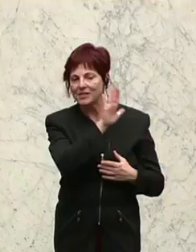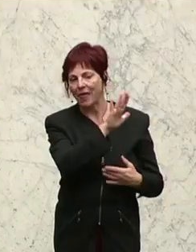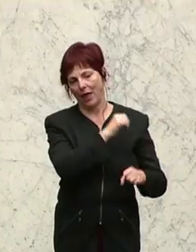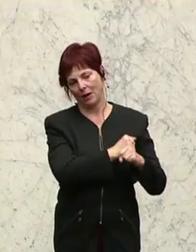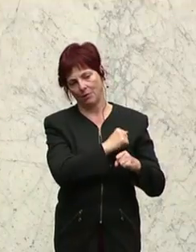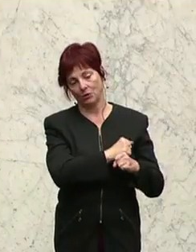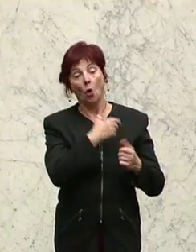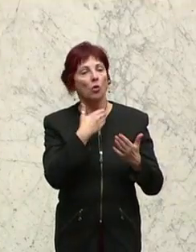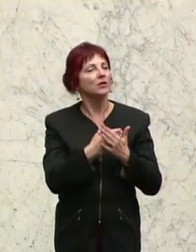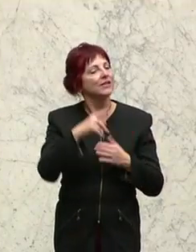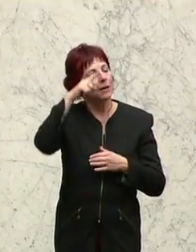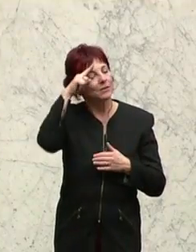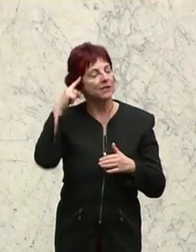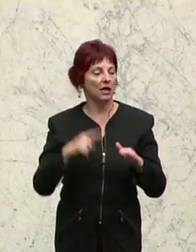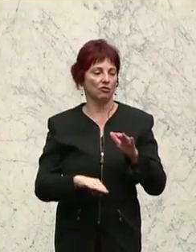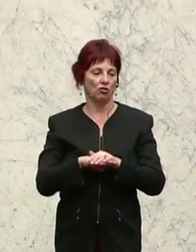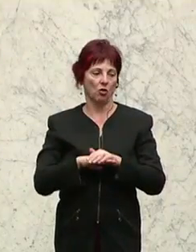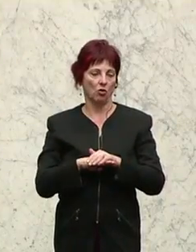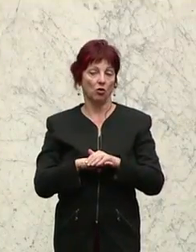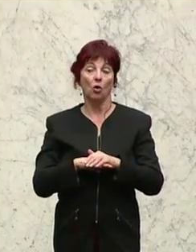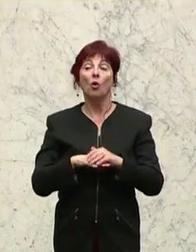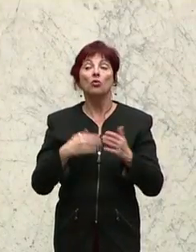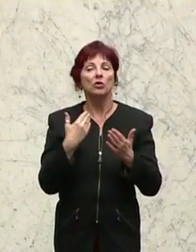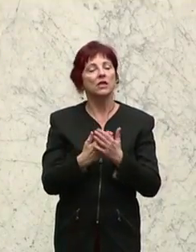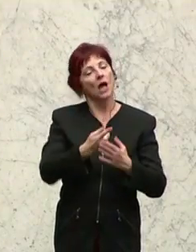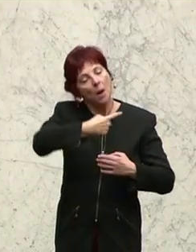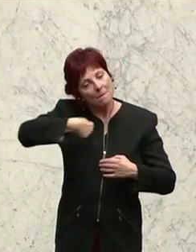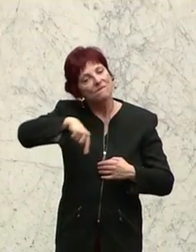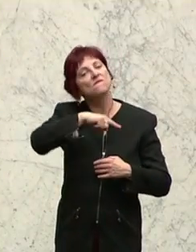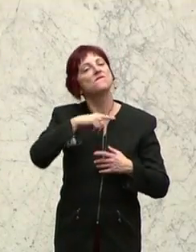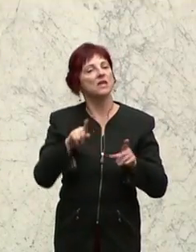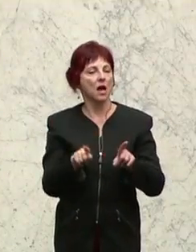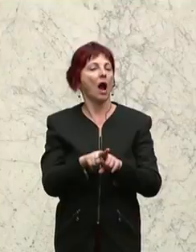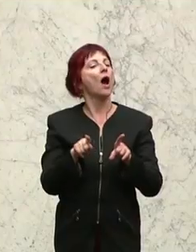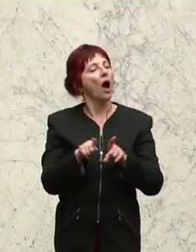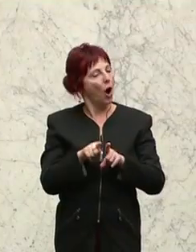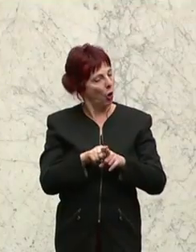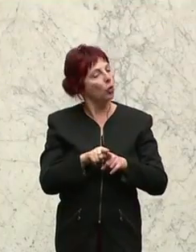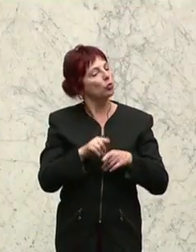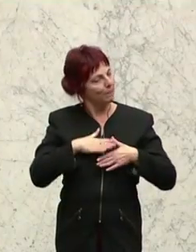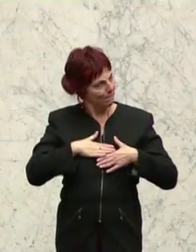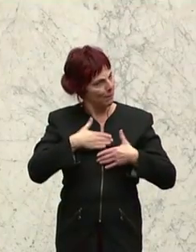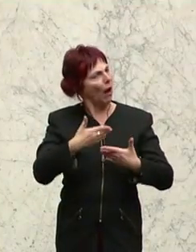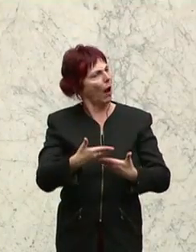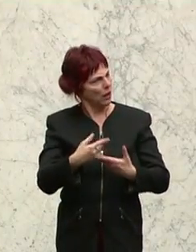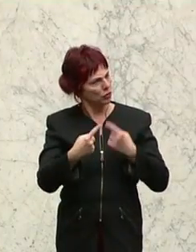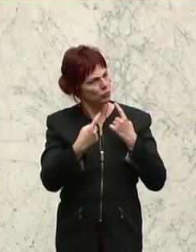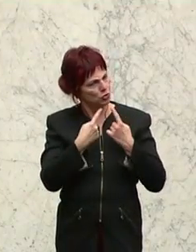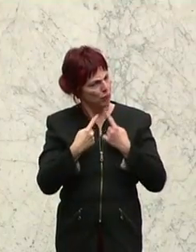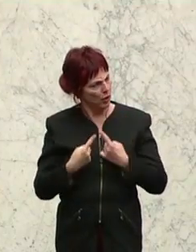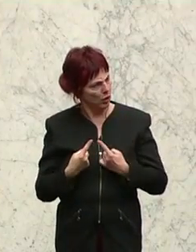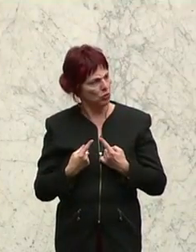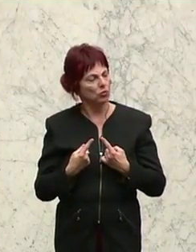sinnvoll und insoweit sind wir auch sehr gesprächsbereit und offen, ohne jetzt